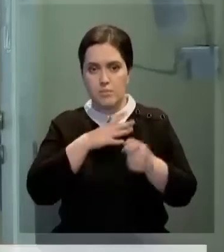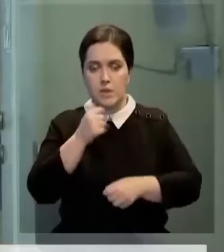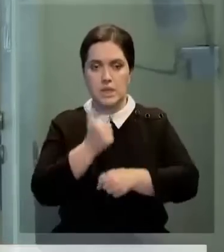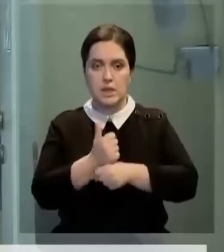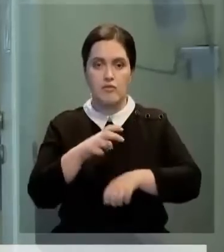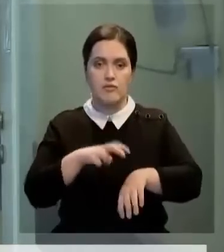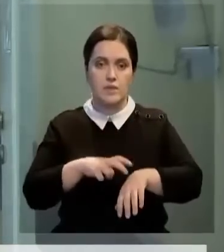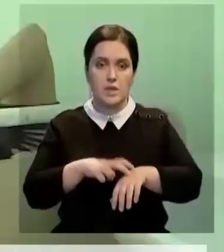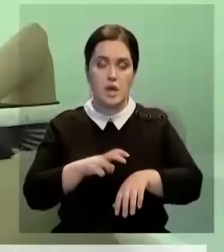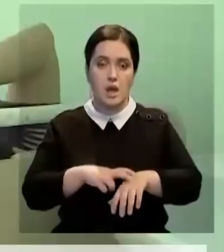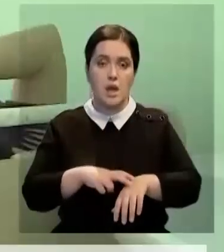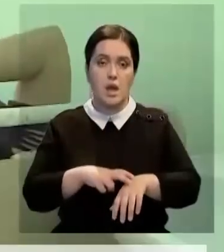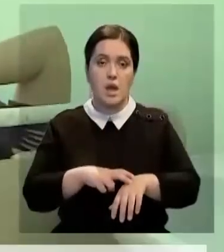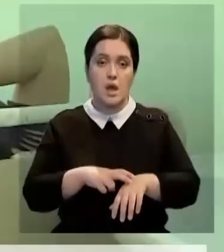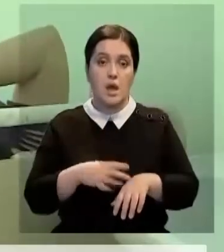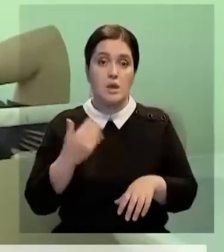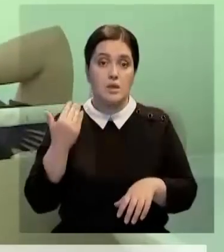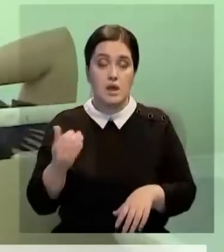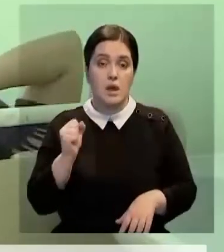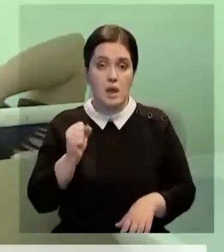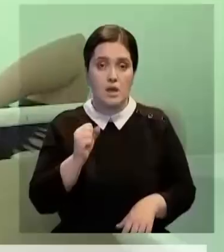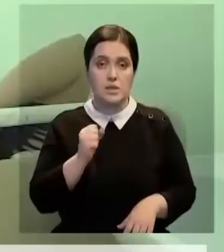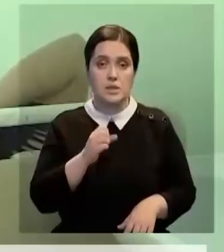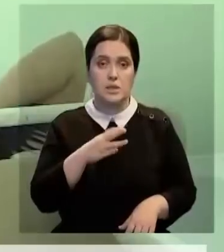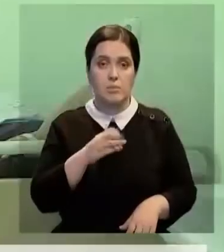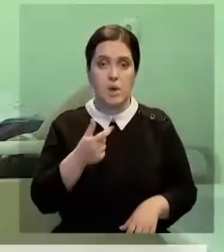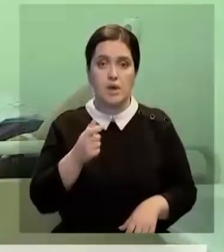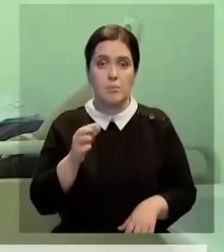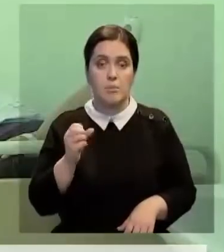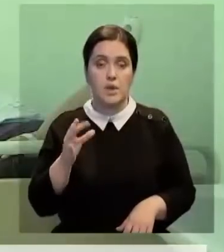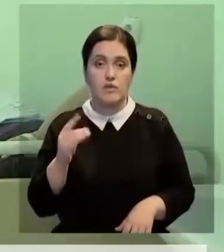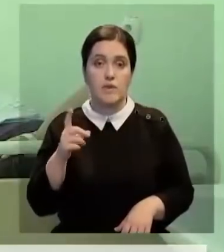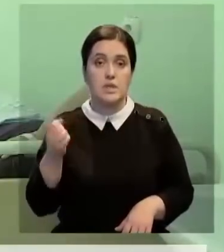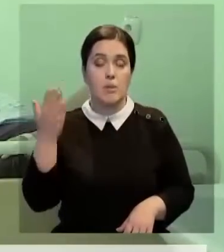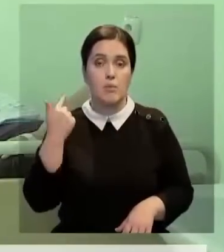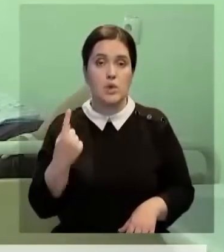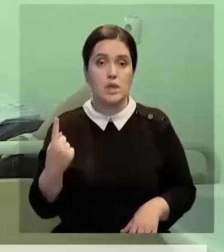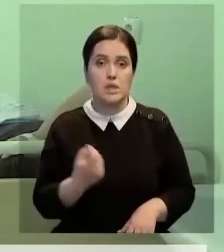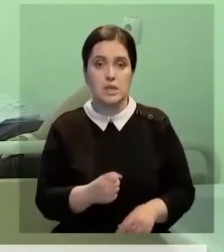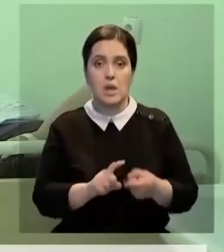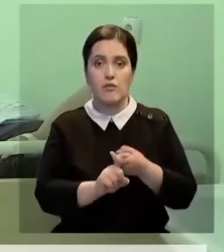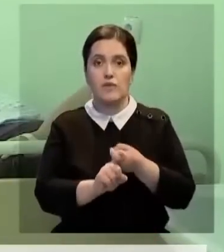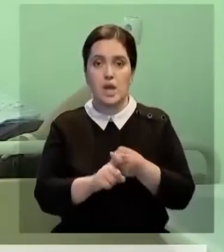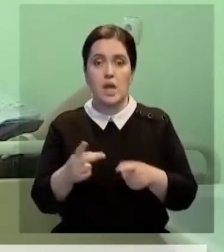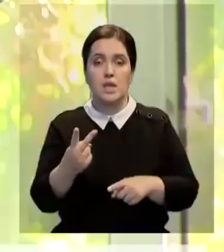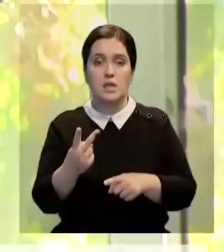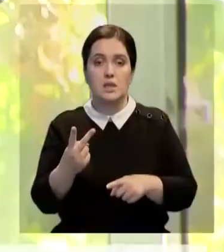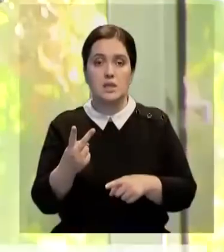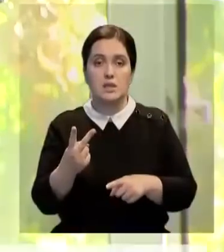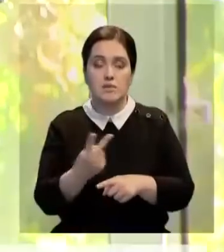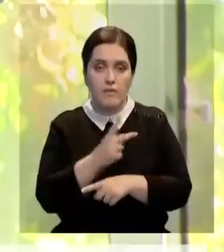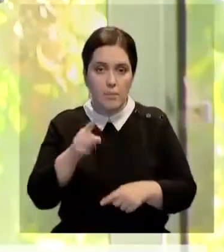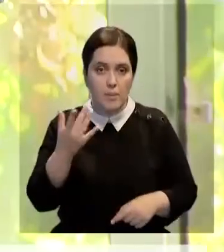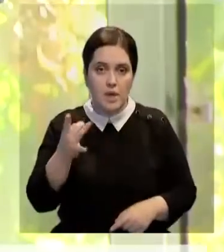озвучила главный санитарный врач республики. По словам Айжан Несмагомбетовой, только за прошлую неделю число инфицированных выросло в 2,5 раза.